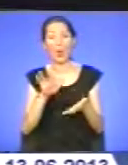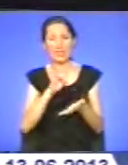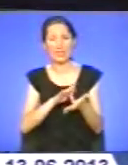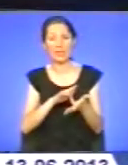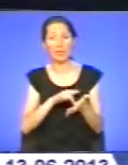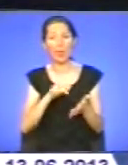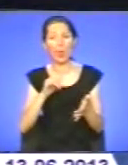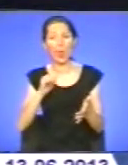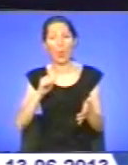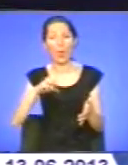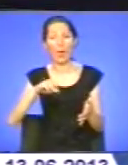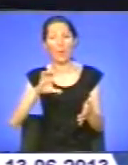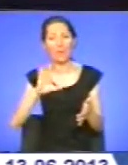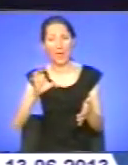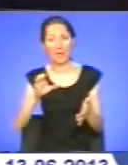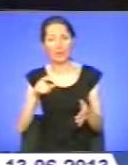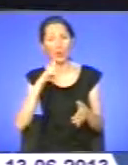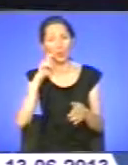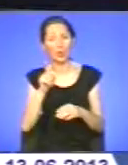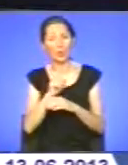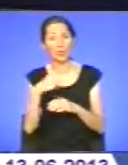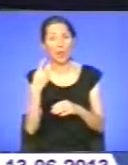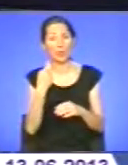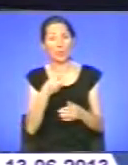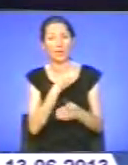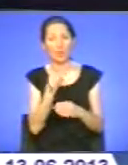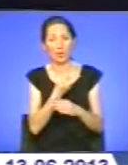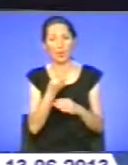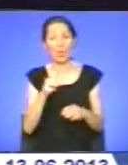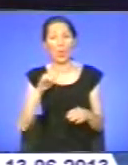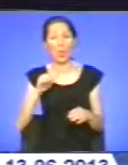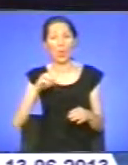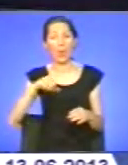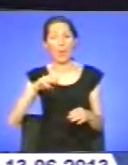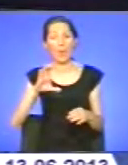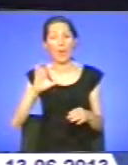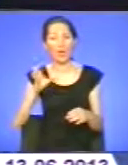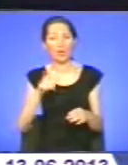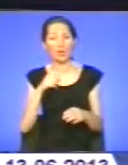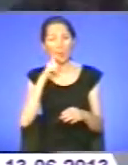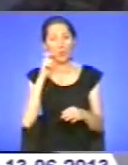-Тернопільській області. Сюжет – сектори зв'язків з громадськістю УМВС України-Тернопільській області.